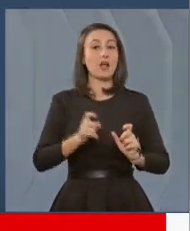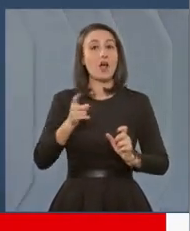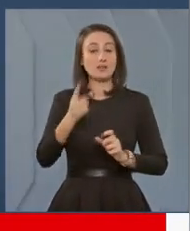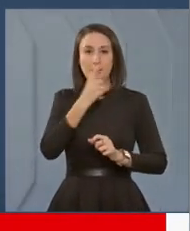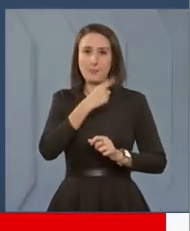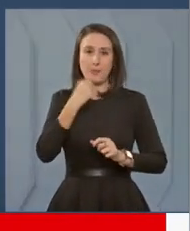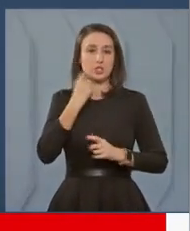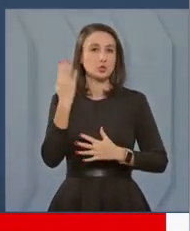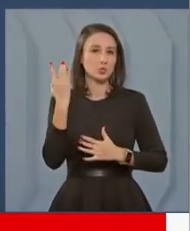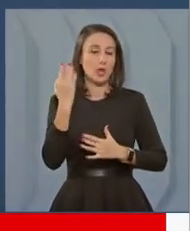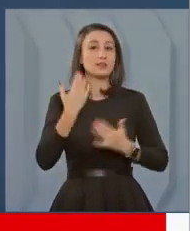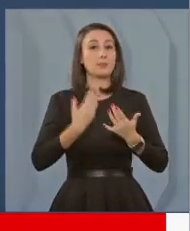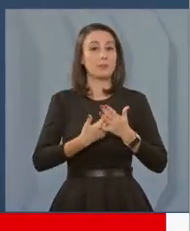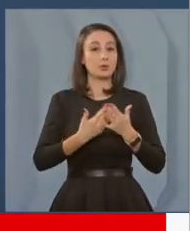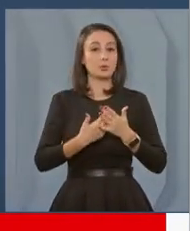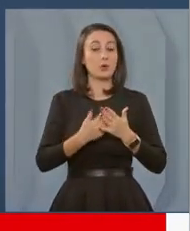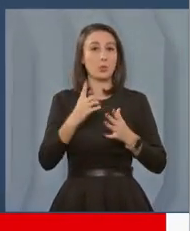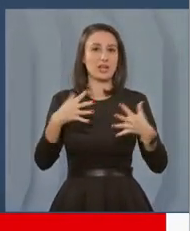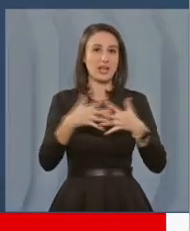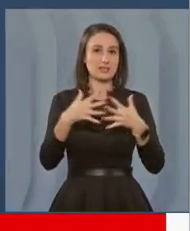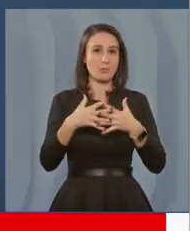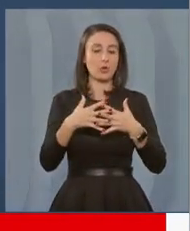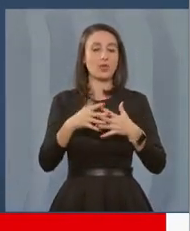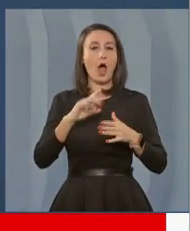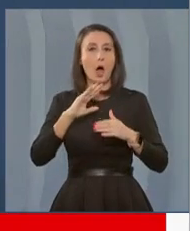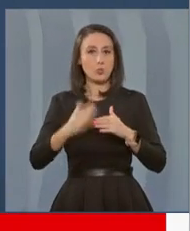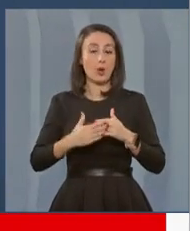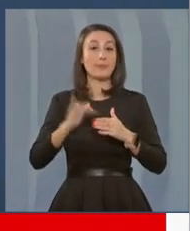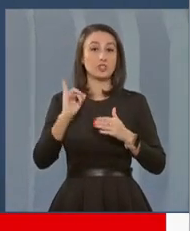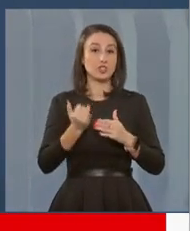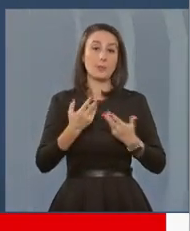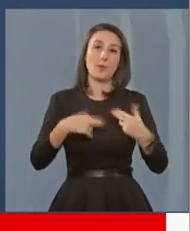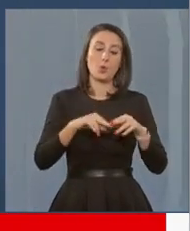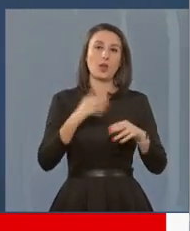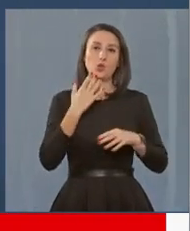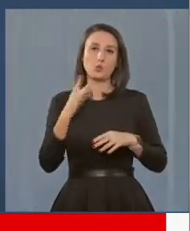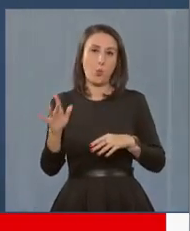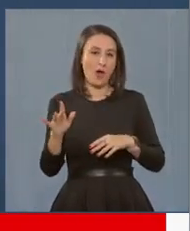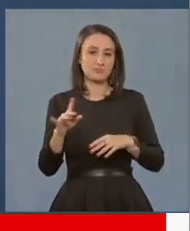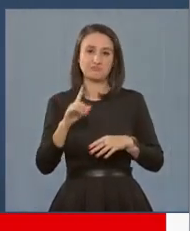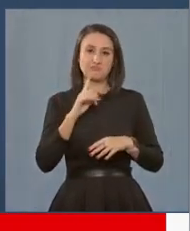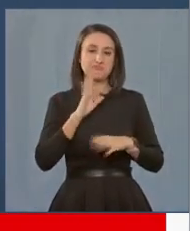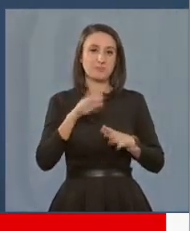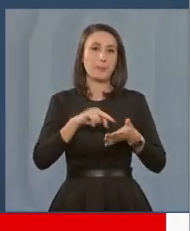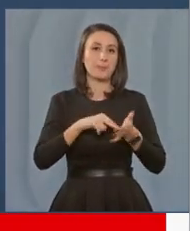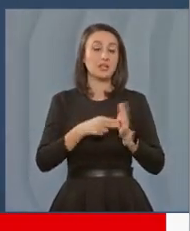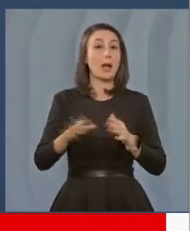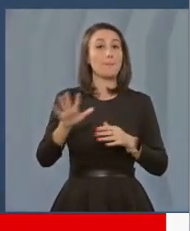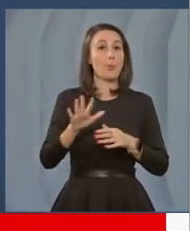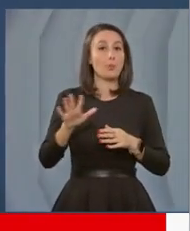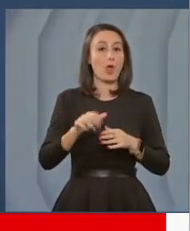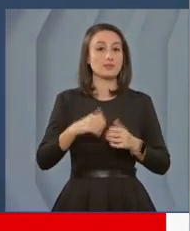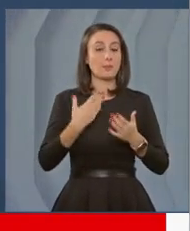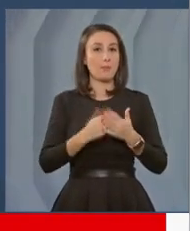pare mai mult decât ciudat în condițiile în care un război ne bate la ușă și pe noi ne doare în cod de pregătirea populației, teritoriului și